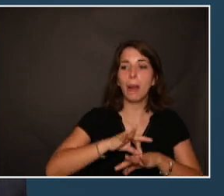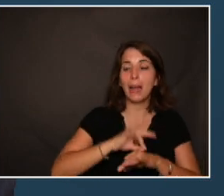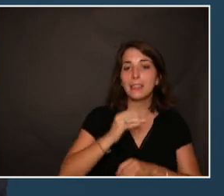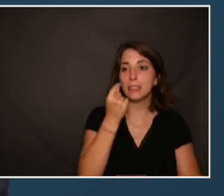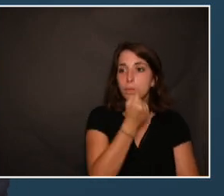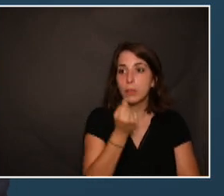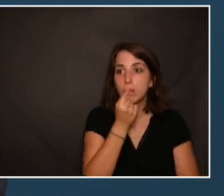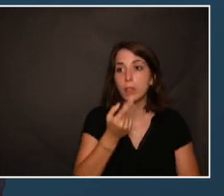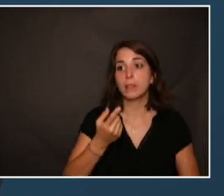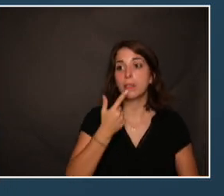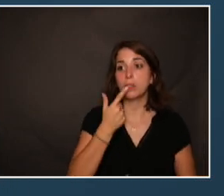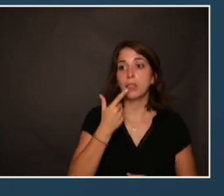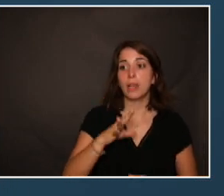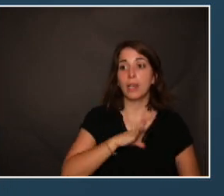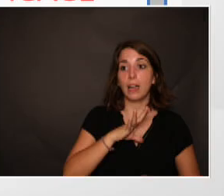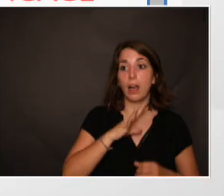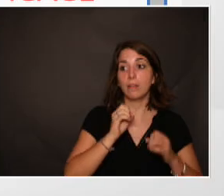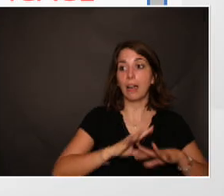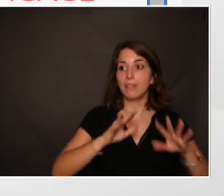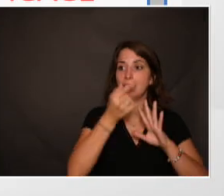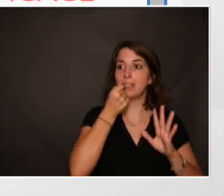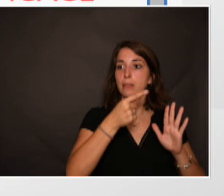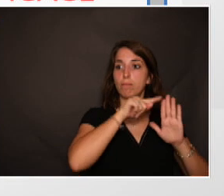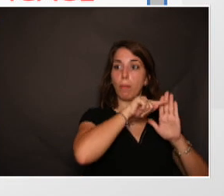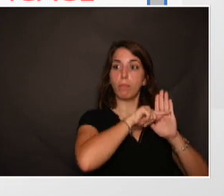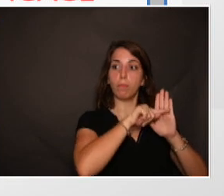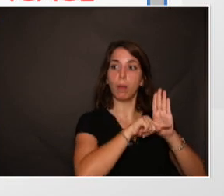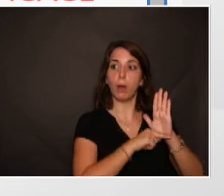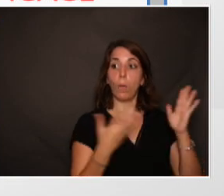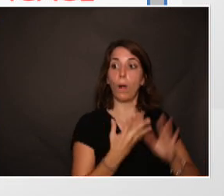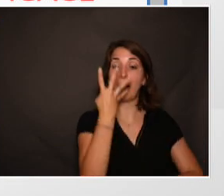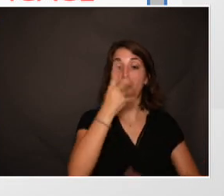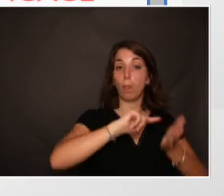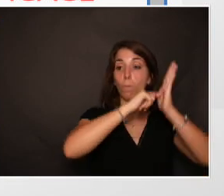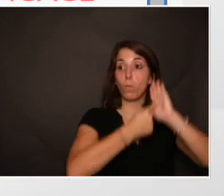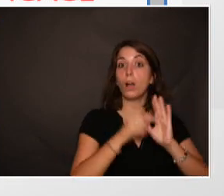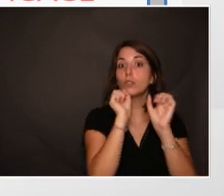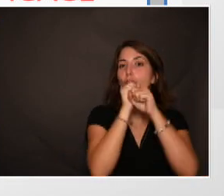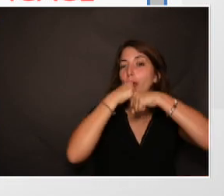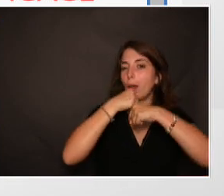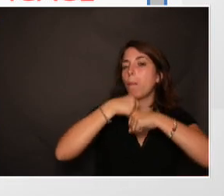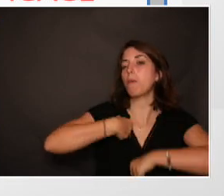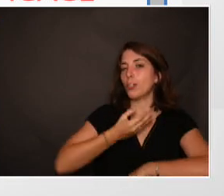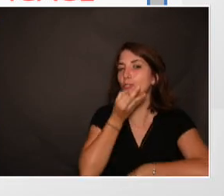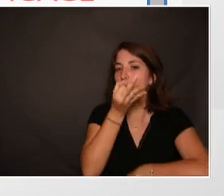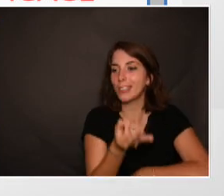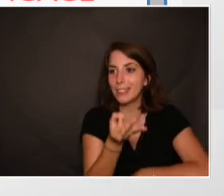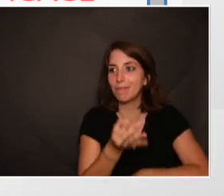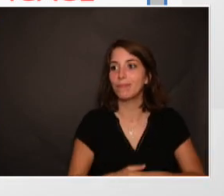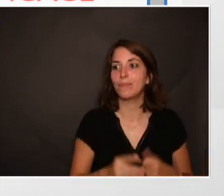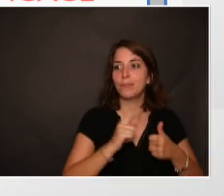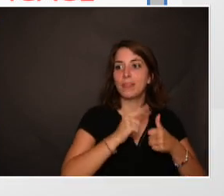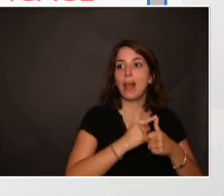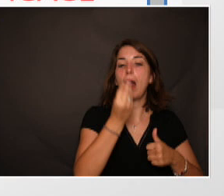grands éléments à prendre en compte, quatre grands secrets, mais que je vais vous dévoiler. C'est maintenir une